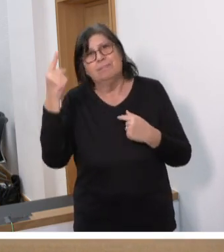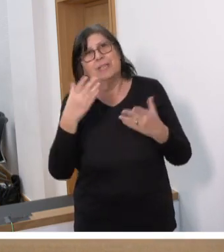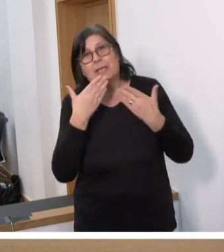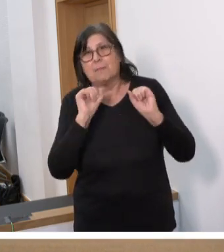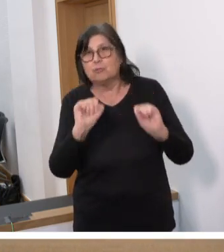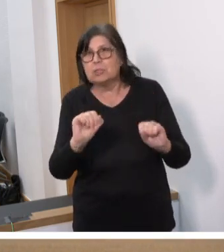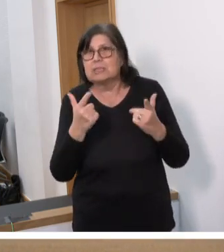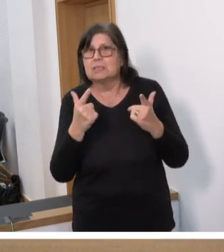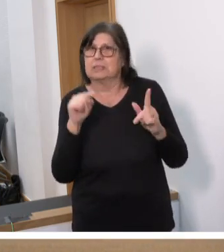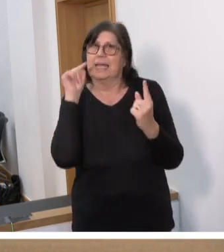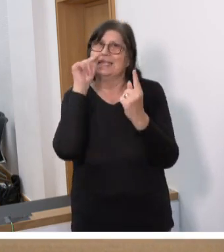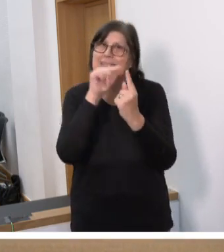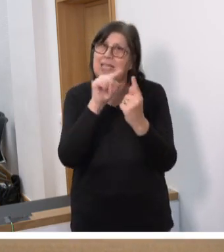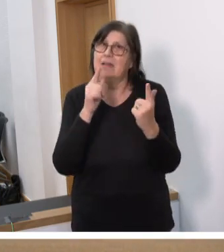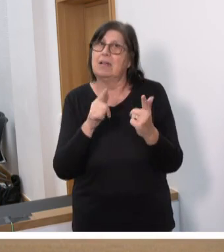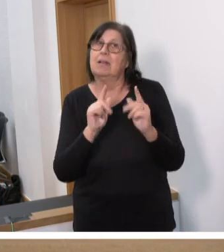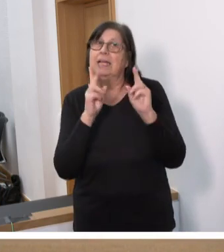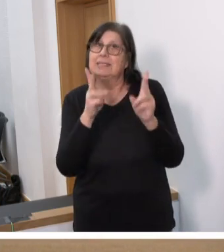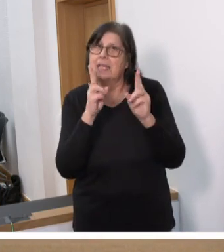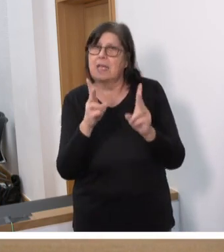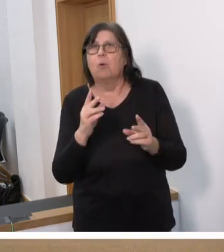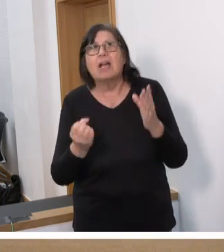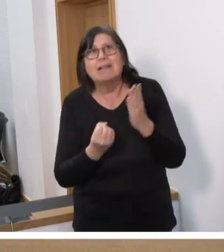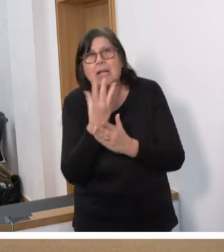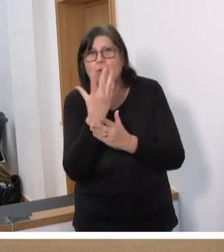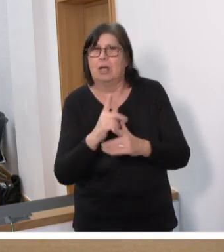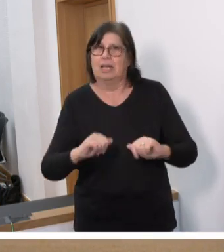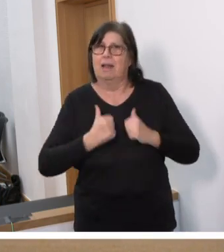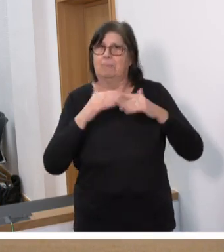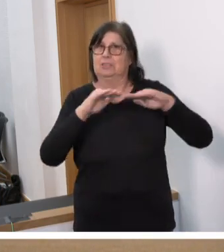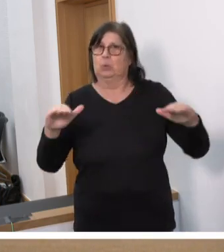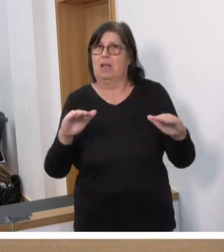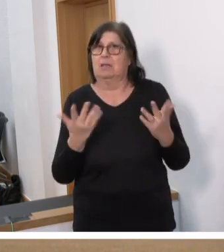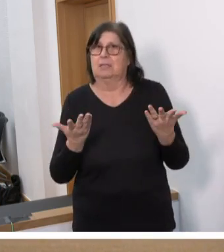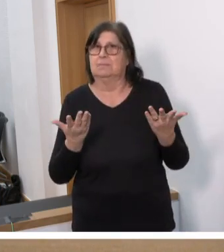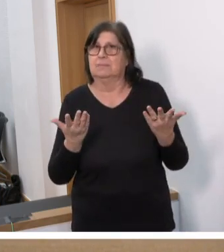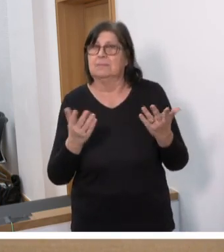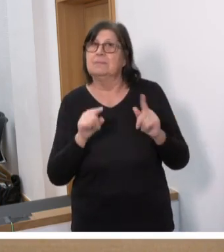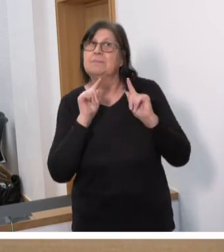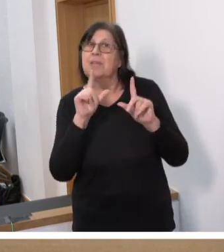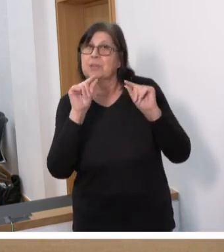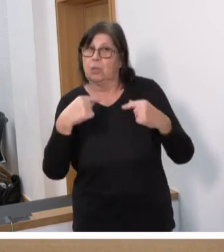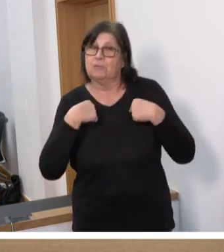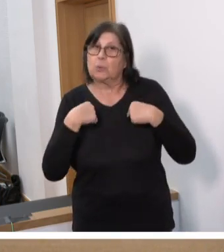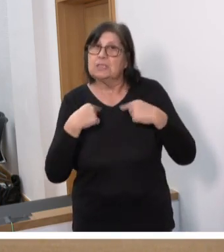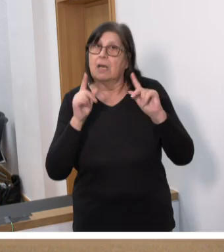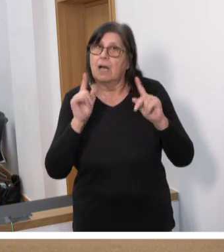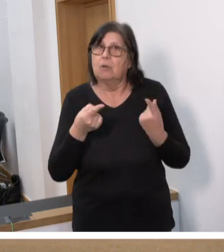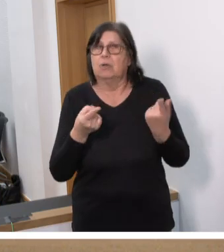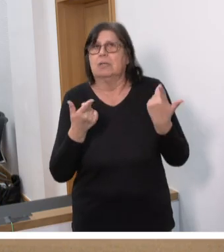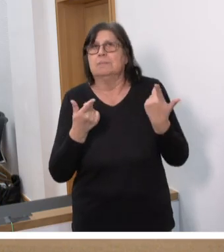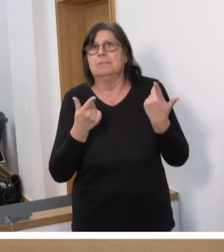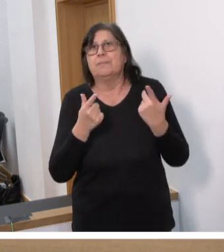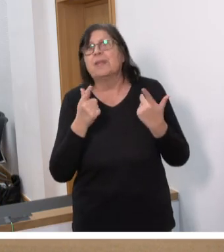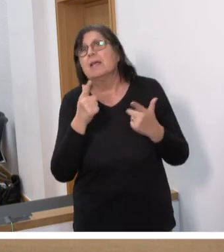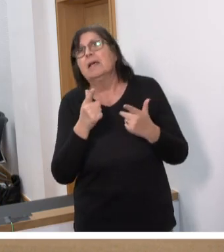das Ziel verfolgt, die Sicherung der natürlichen Lebensgrundlagen sicherzustellen. Und das bedeutet für uns vor allem auch, dass